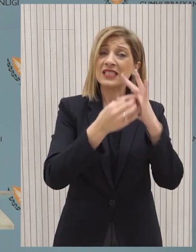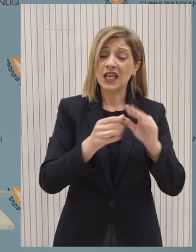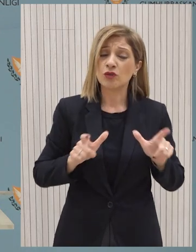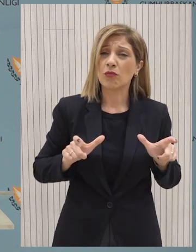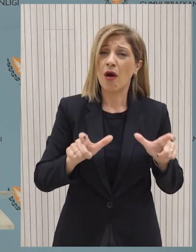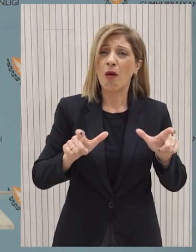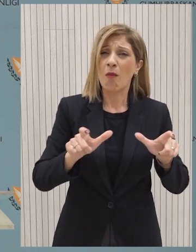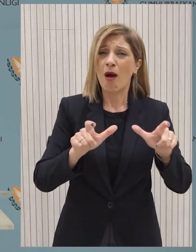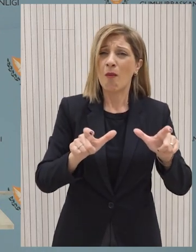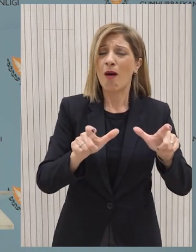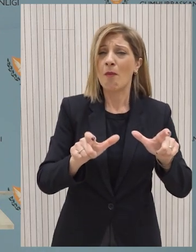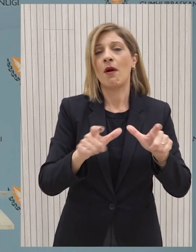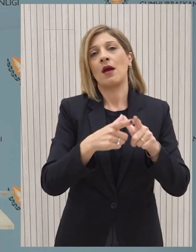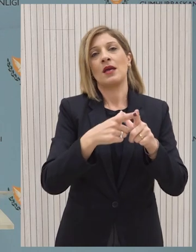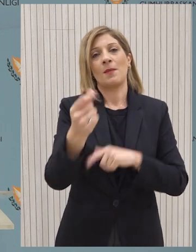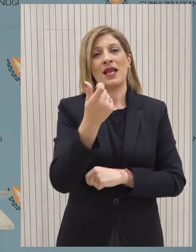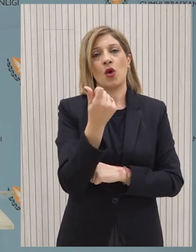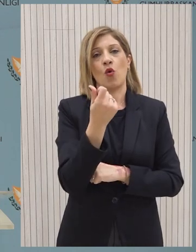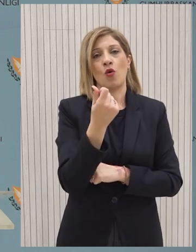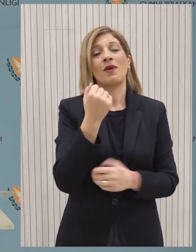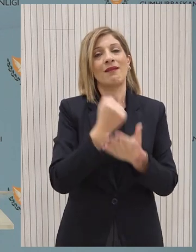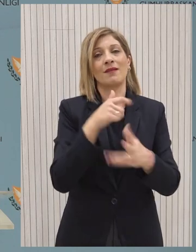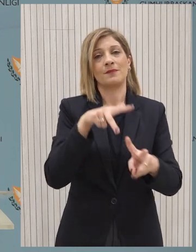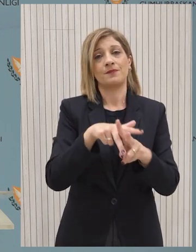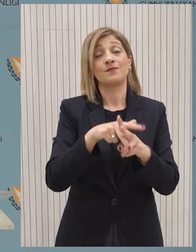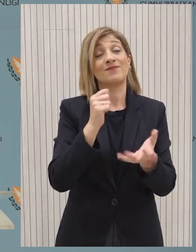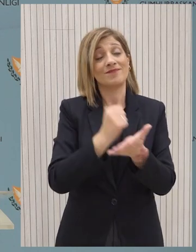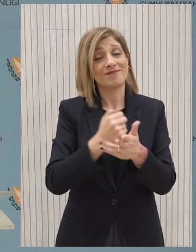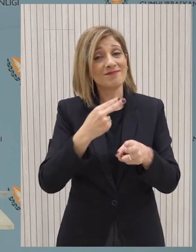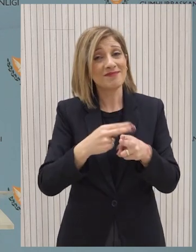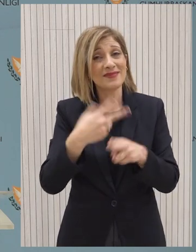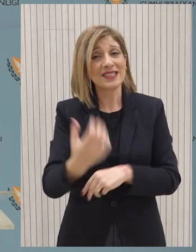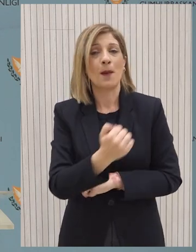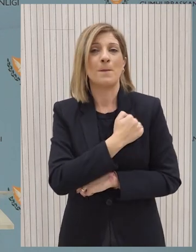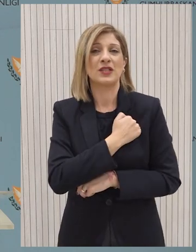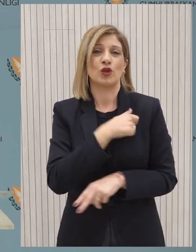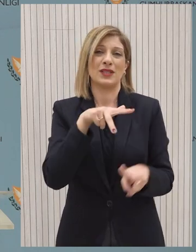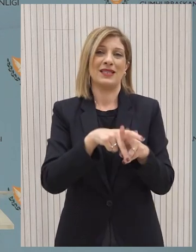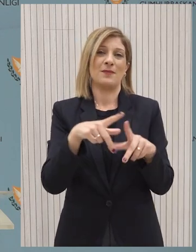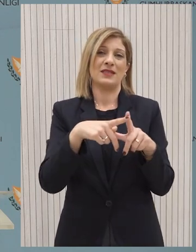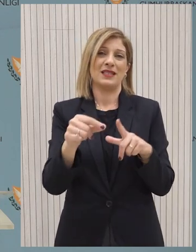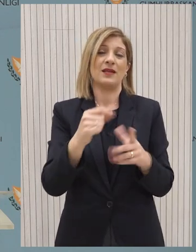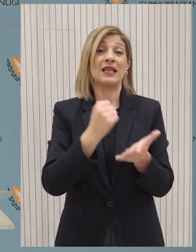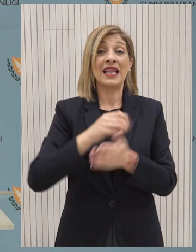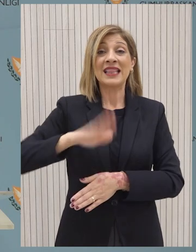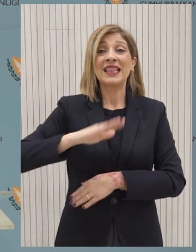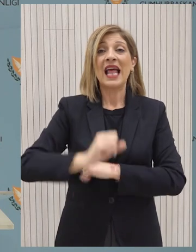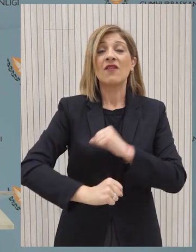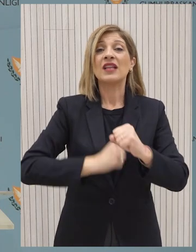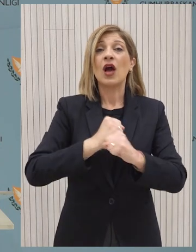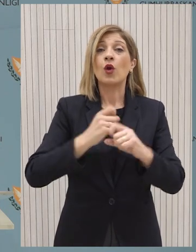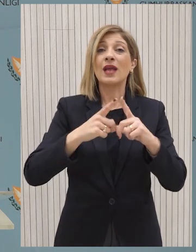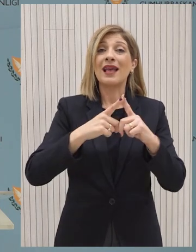περισσότερο και το χρηματοποιηθωτικό μας σύστημα αλλά και την αξιοπιστία της χώρας μας. Αξιοπιστία της χώρας μας όμως που θα πρέπει να το αναφέρουμε τα τελευταία χρόνια